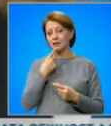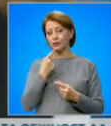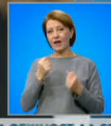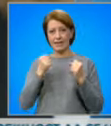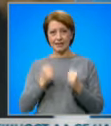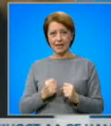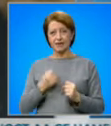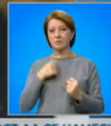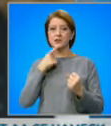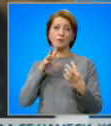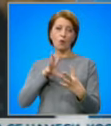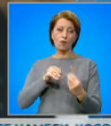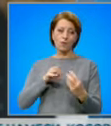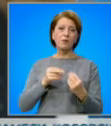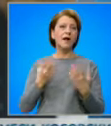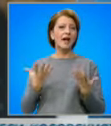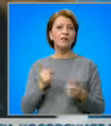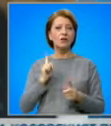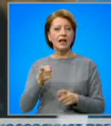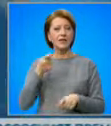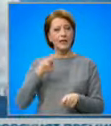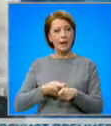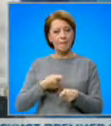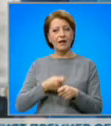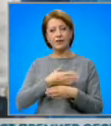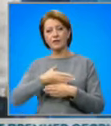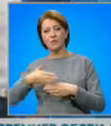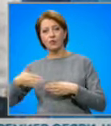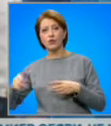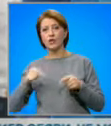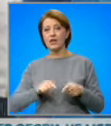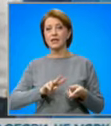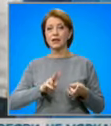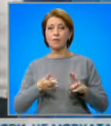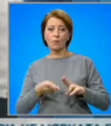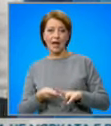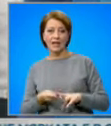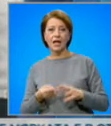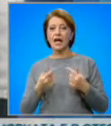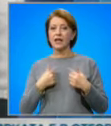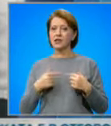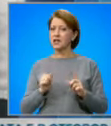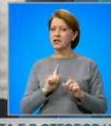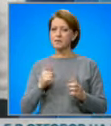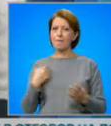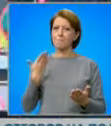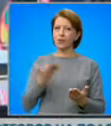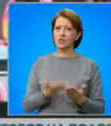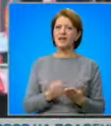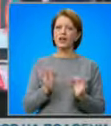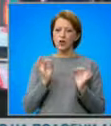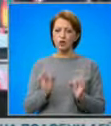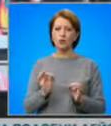и си поговорихме какво трябва да направим за да продължи тази промяна, която е започнала. нето ние сме поставили конкретни условия, нето те.